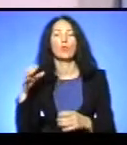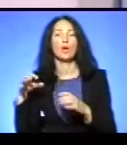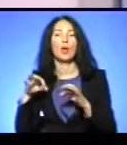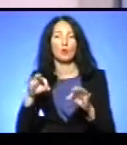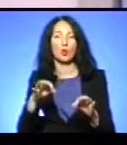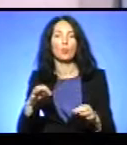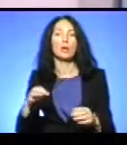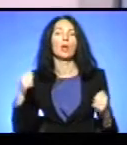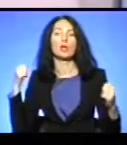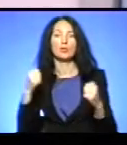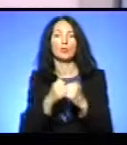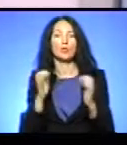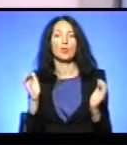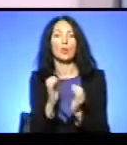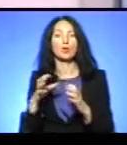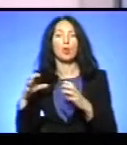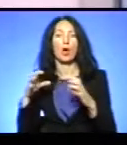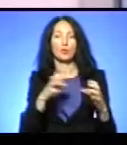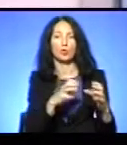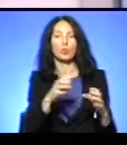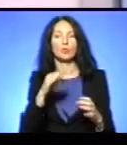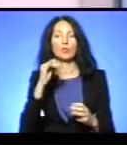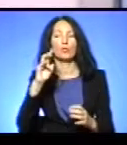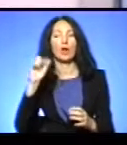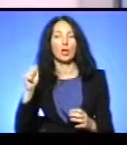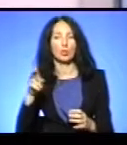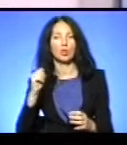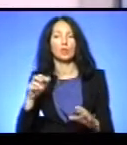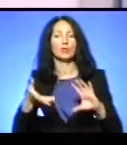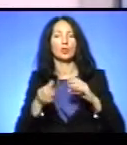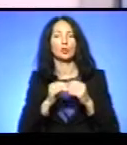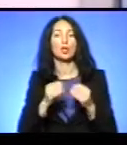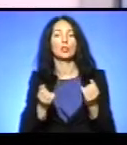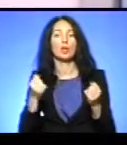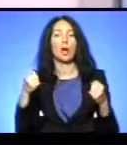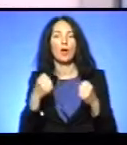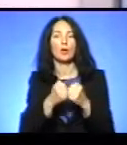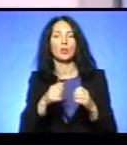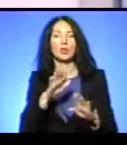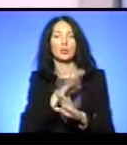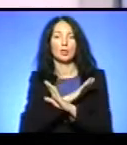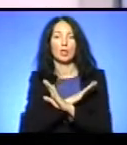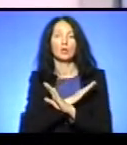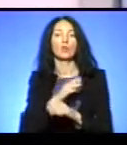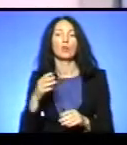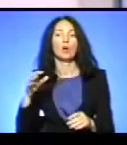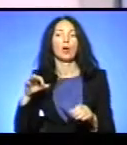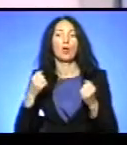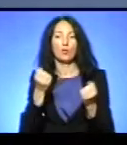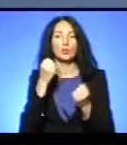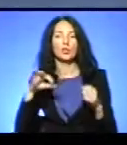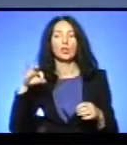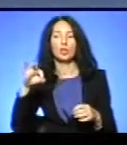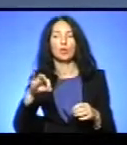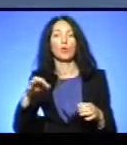Пасад» зіткнувся із мікроавтобусом «Фіат Дукато». Наслідок аварії загинув водій легкового автомобіля. Семеро осіб госпіталізовані.